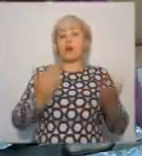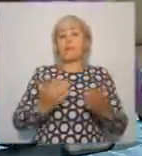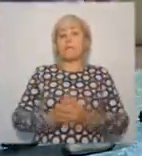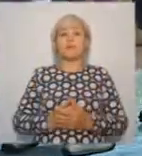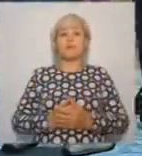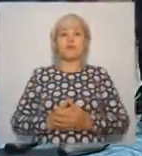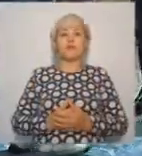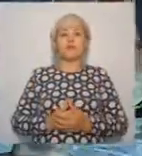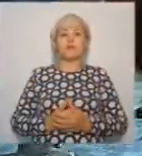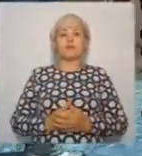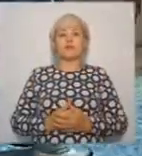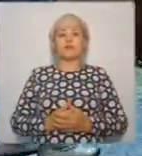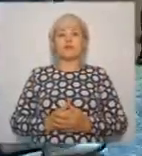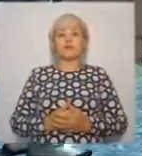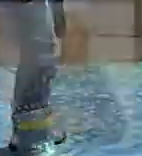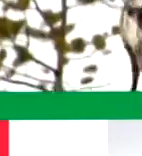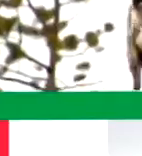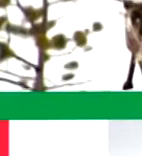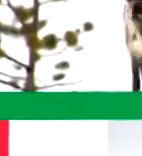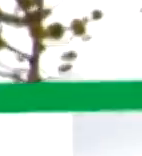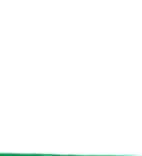за здоровьем? Расскажем в нашей программе.